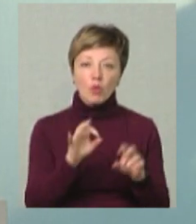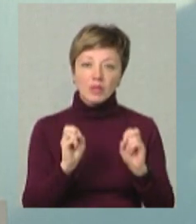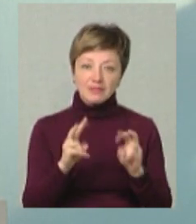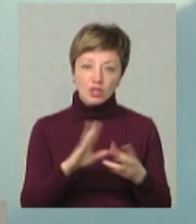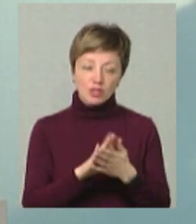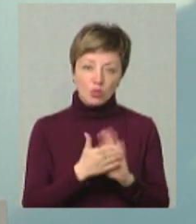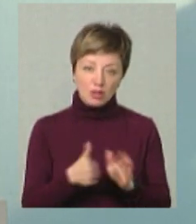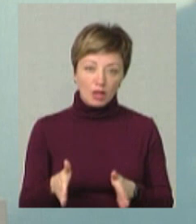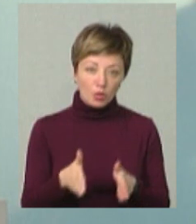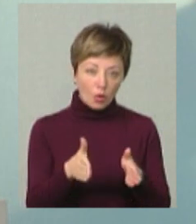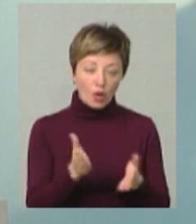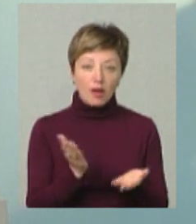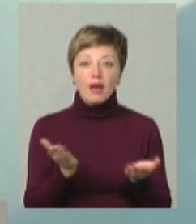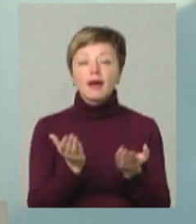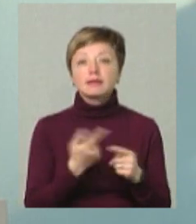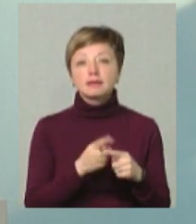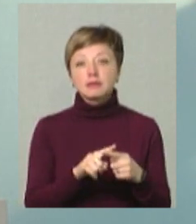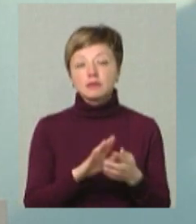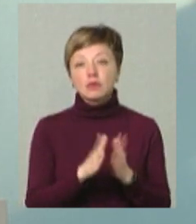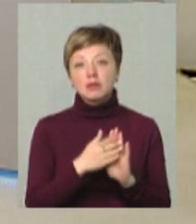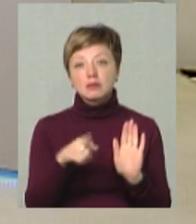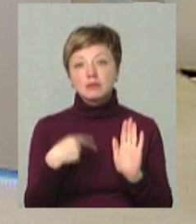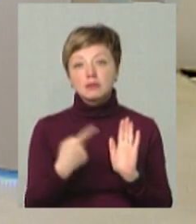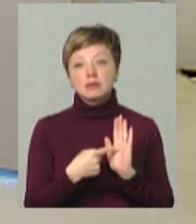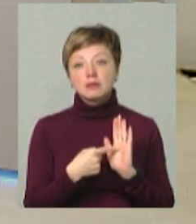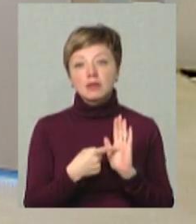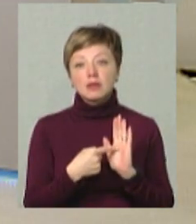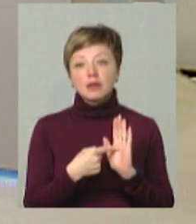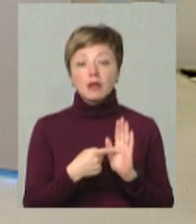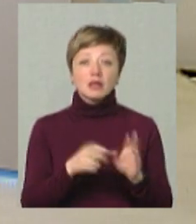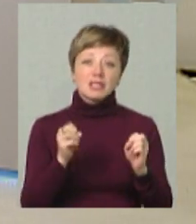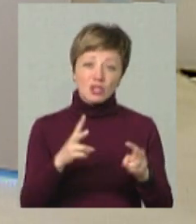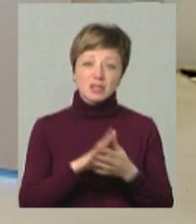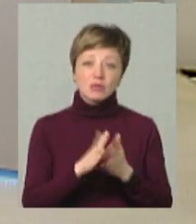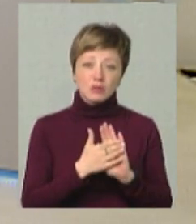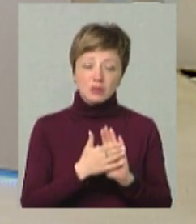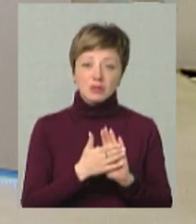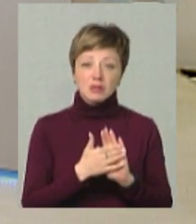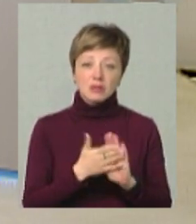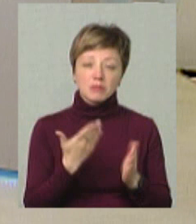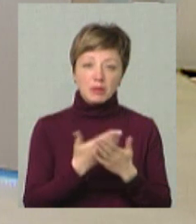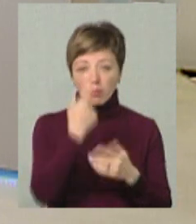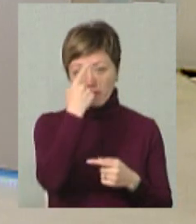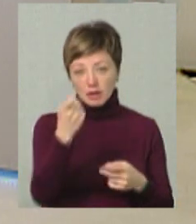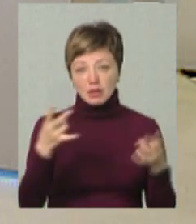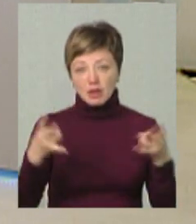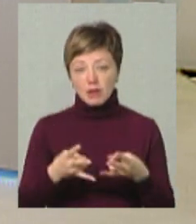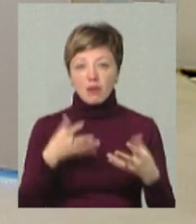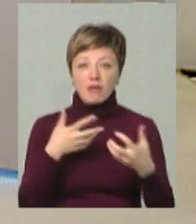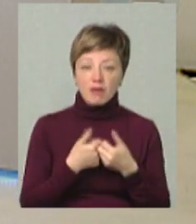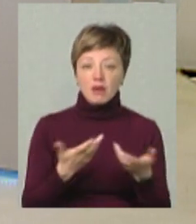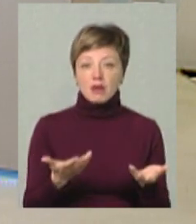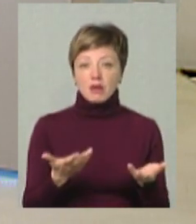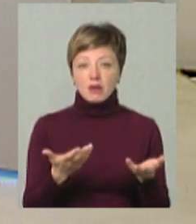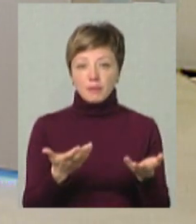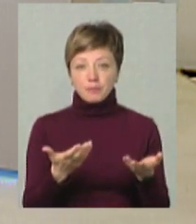ситуації на дорогах. Які ці ситуації маються на увазі? Ну, надзвичайні ситуації, по-перше, це ситуації якісь ті ж саме ДТП, ті ж